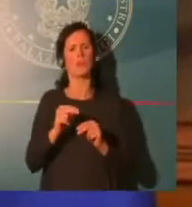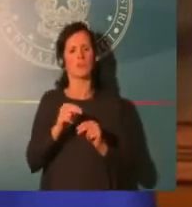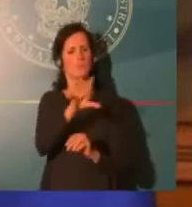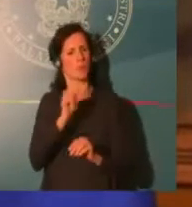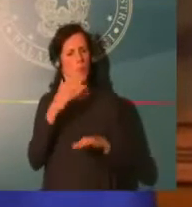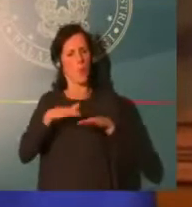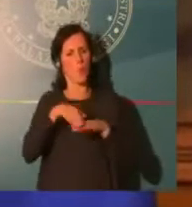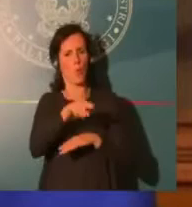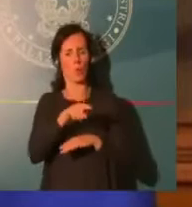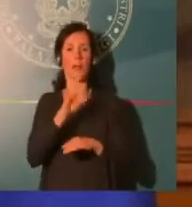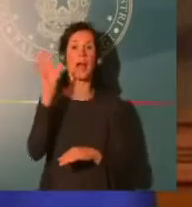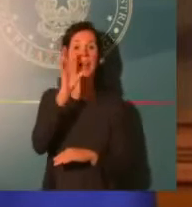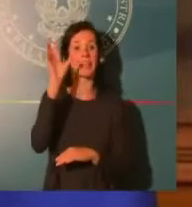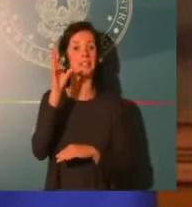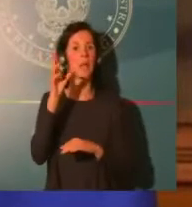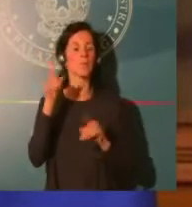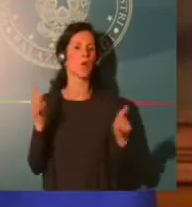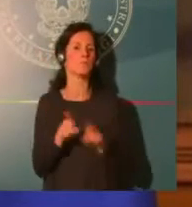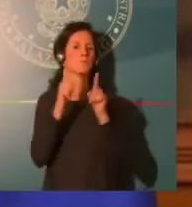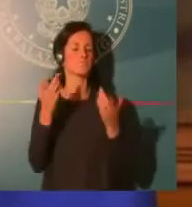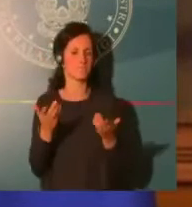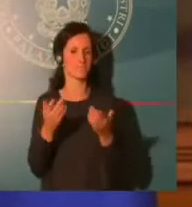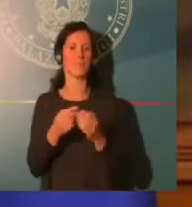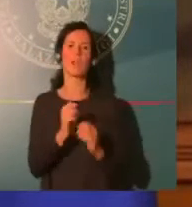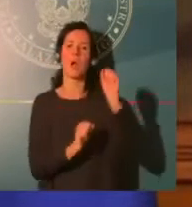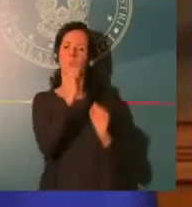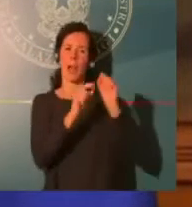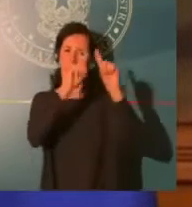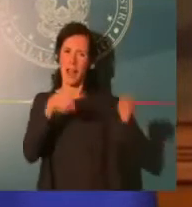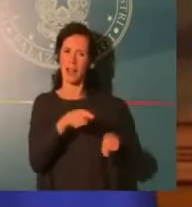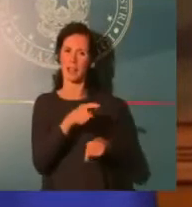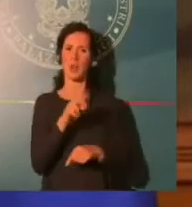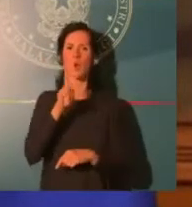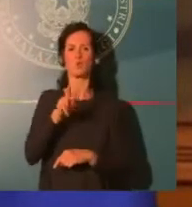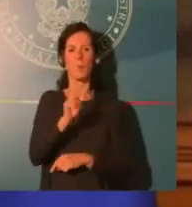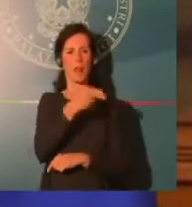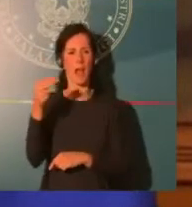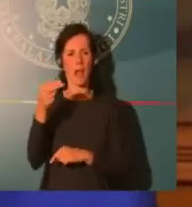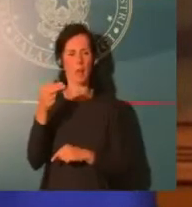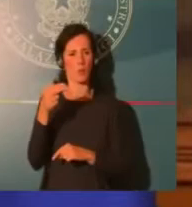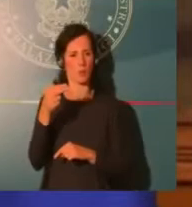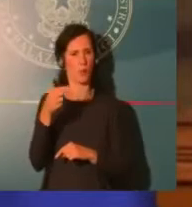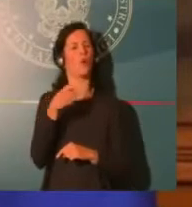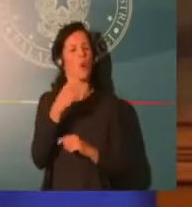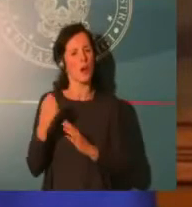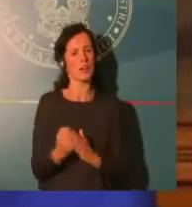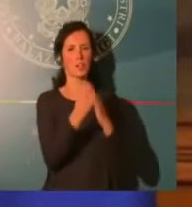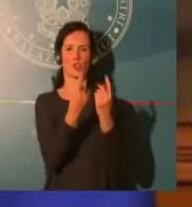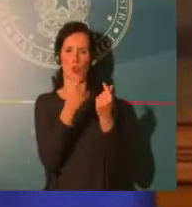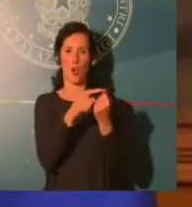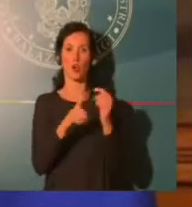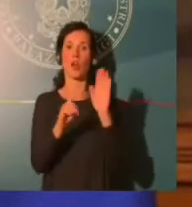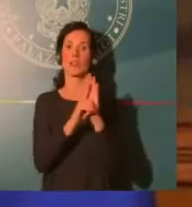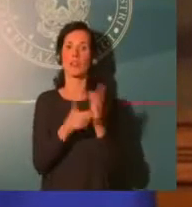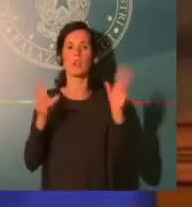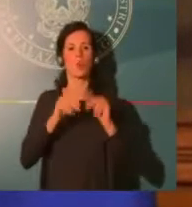con il decreto rilancio potrà ottenere adesso 3.000 euro. Un grande ristorante che aveva ricevuto 13